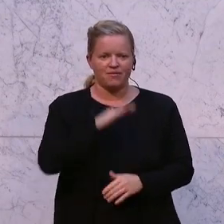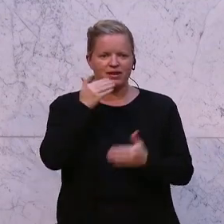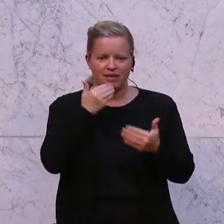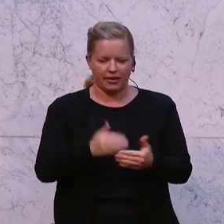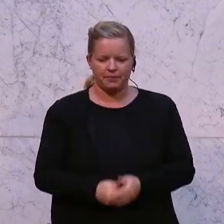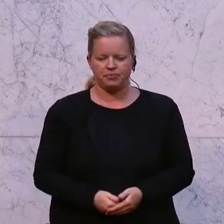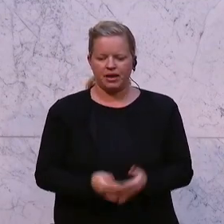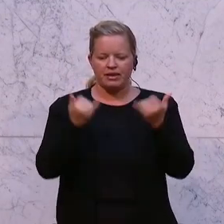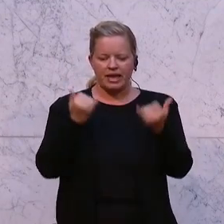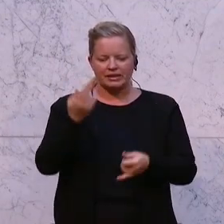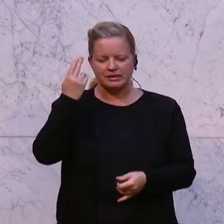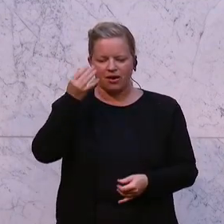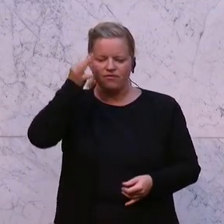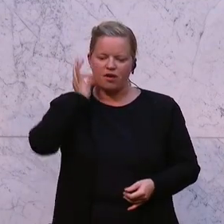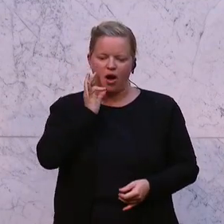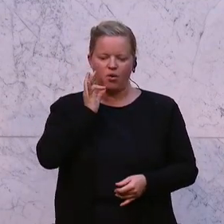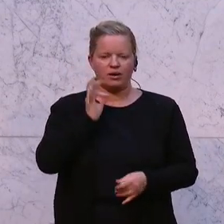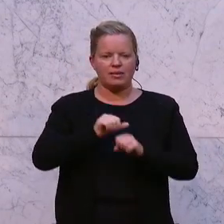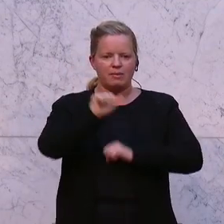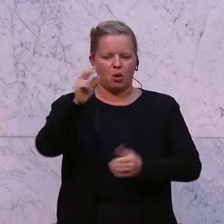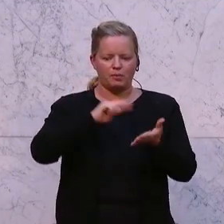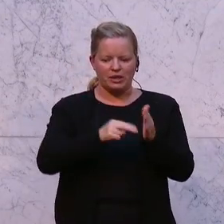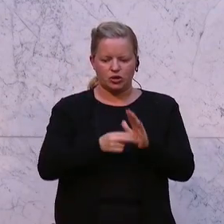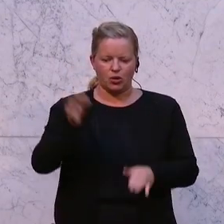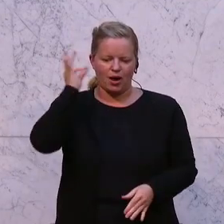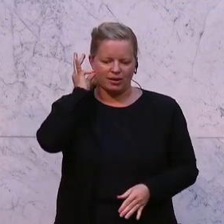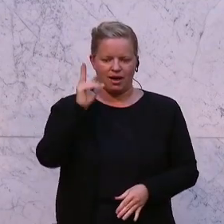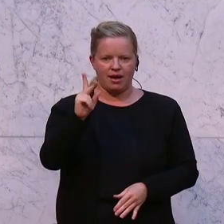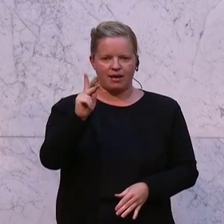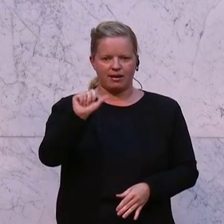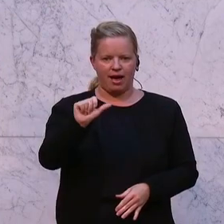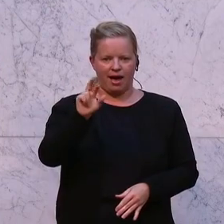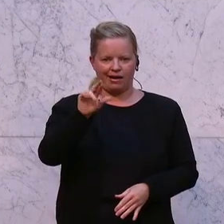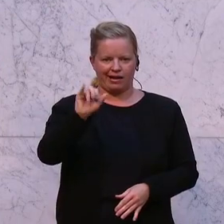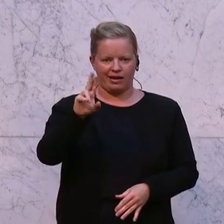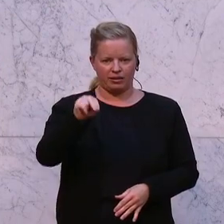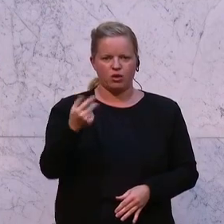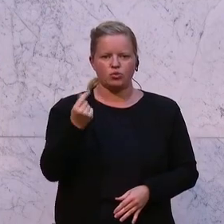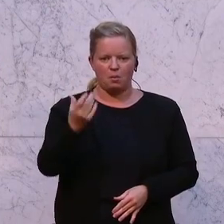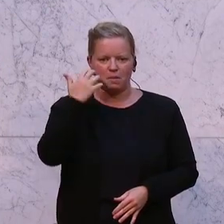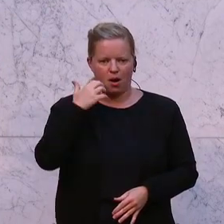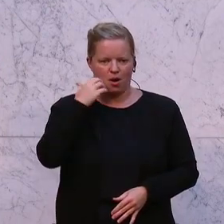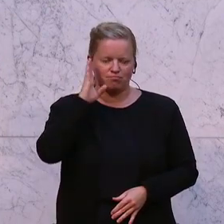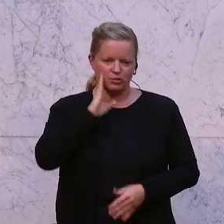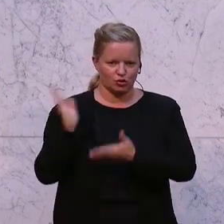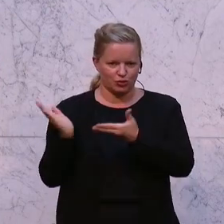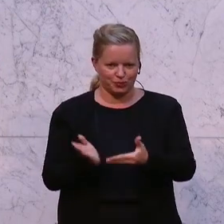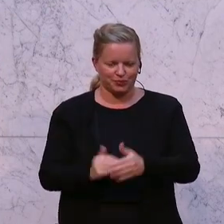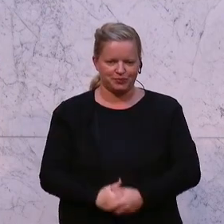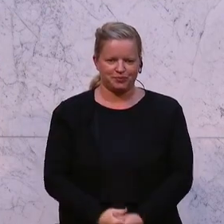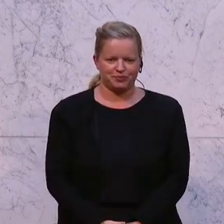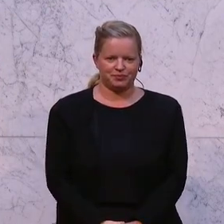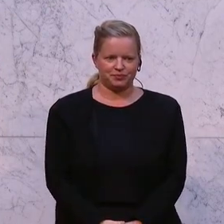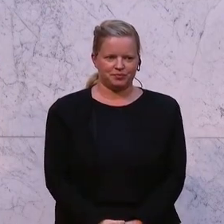Bis 2024 werde die Kaufkraft um 6,6 Prozent steigen, sagt Jakob Schwarz von den Grünen. Die Regierung